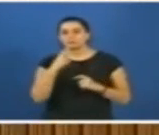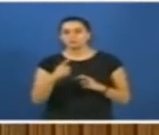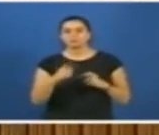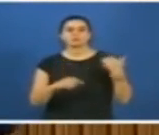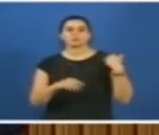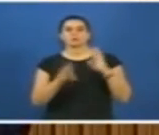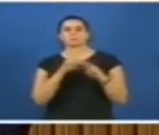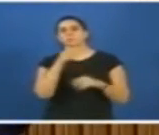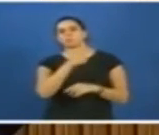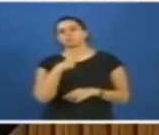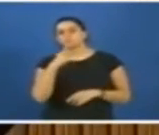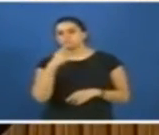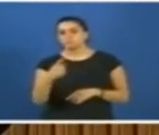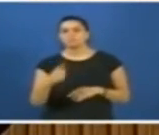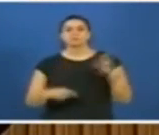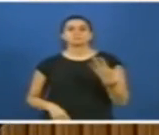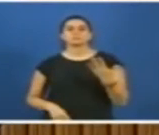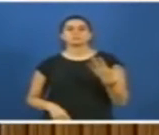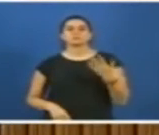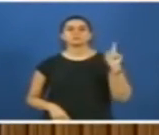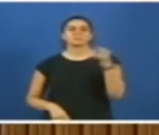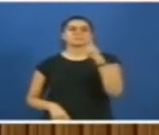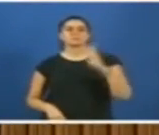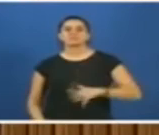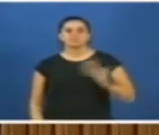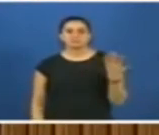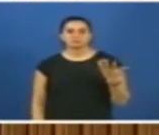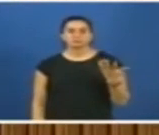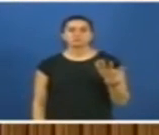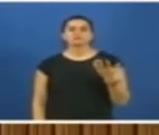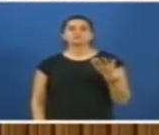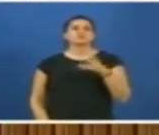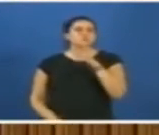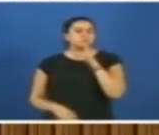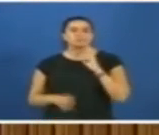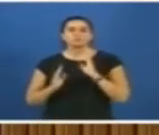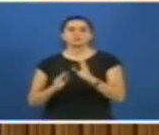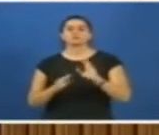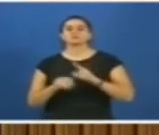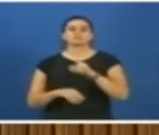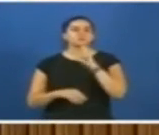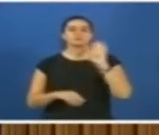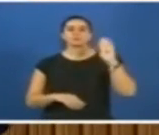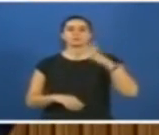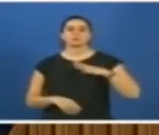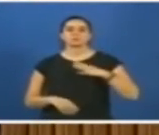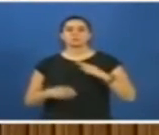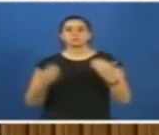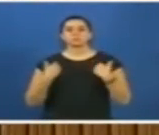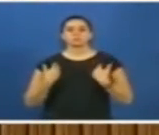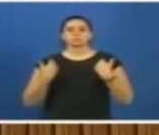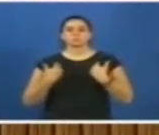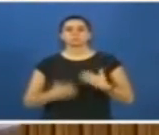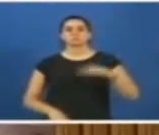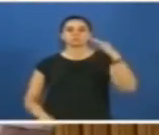kapıda söyledik. Darbeyi de istemiyoruz, diktayı da istemiyoruz. Sonuna kadar tam demokrasi diyoruz. Hukukun üstünlüğü diyoruz.